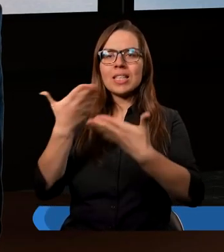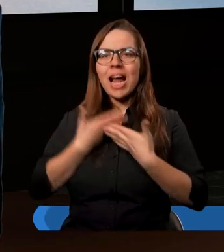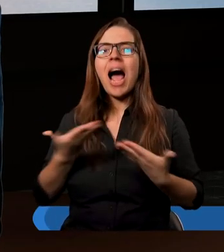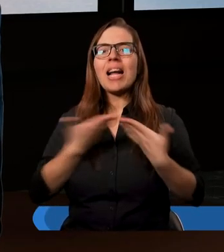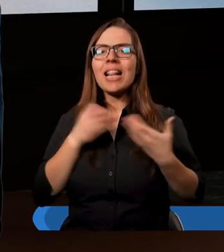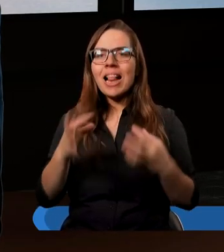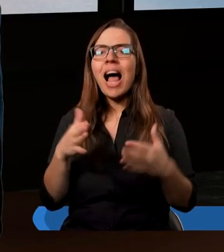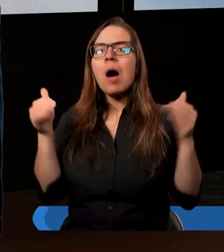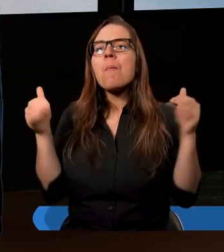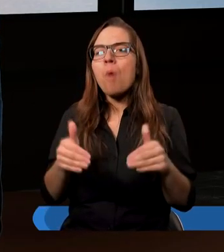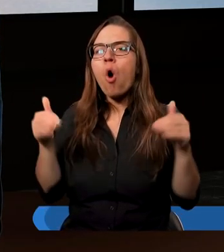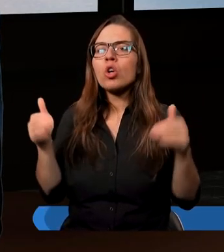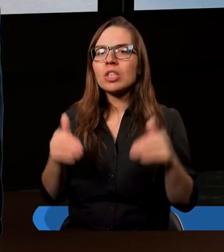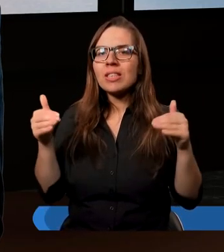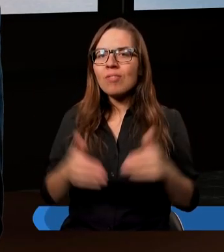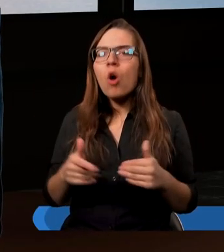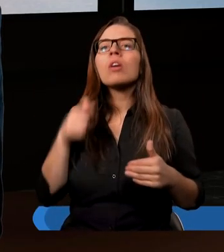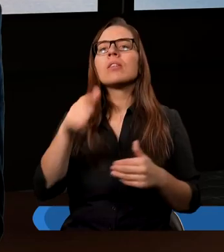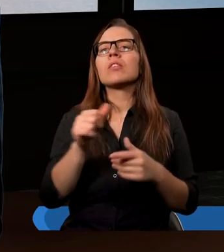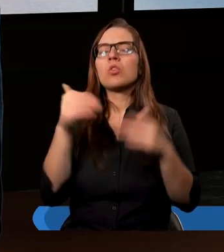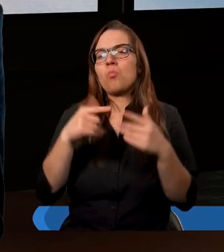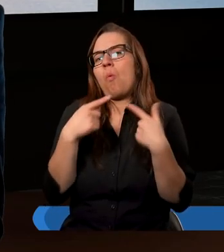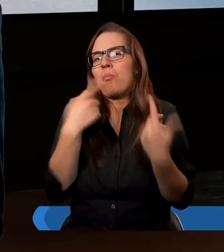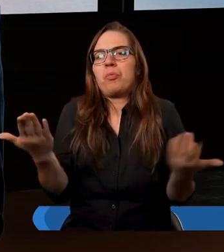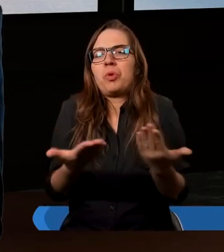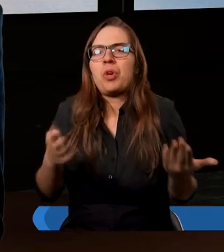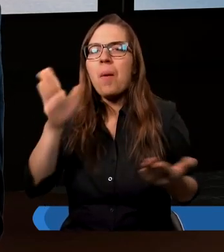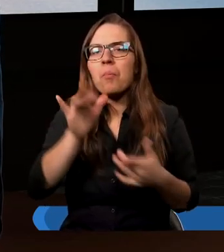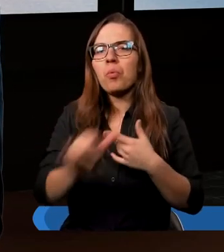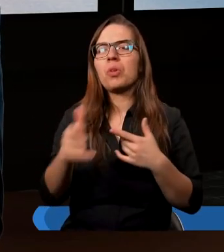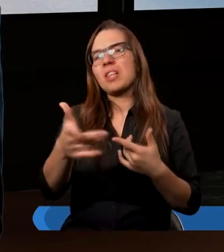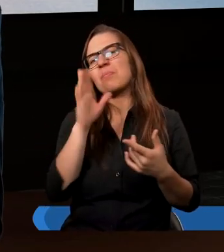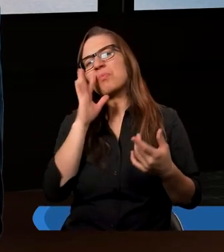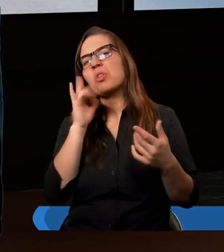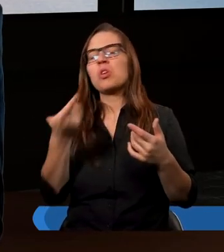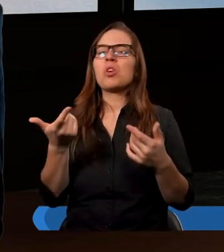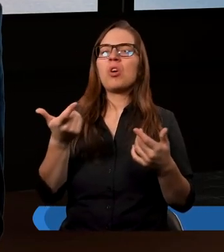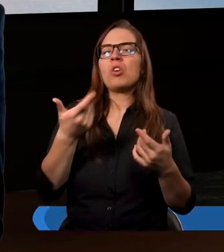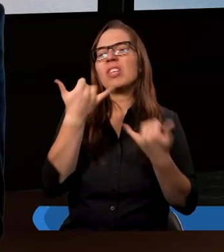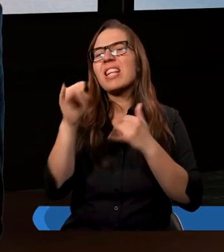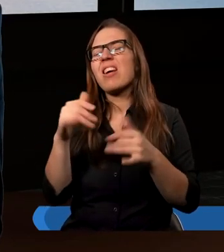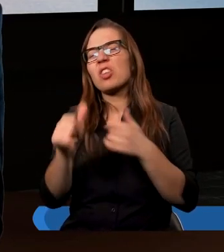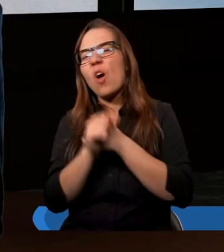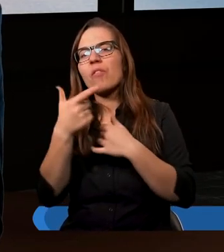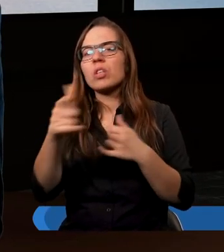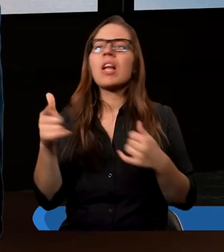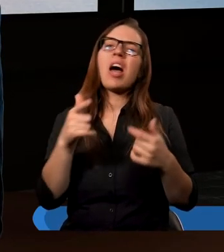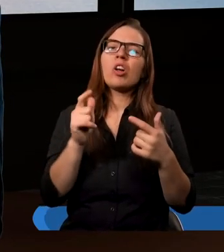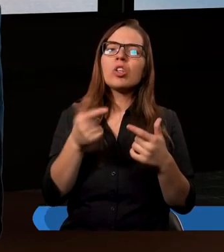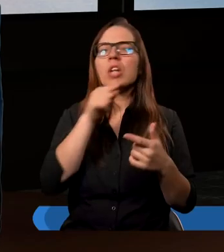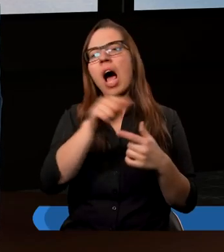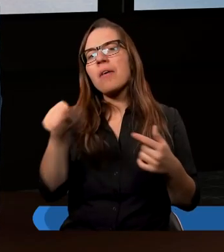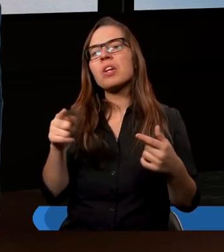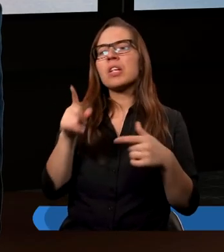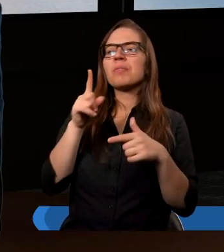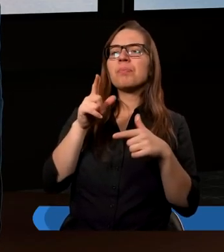możliwość. Obojętnie, no ktoś może powiedzieć, gdzie tu Bóg? Tu przecież jakaś firma, ty się wyuczyłeś zawodu, pracujesz, starasz